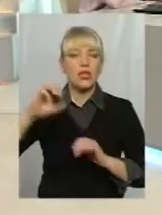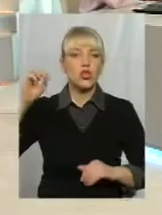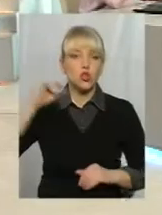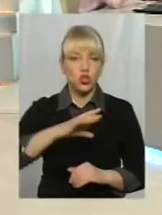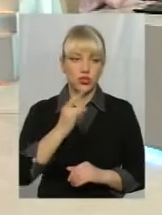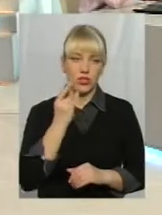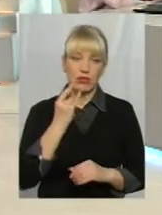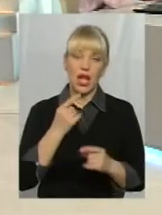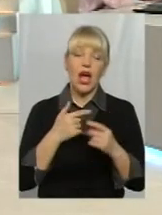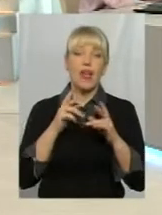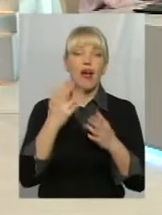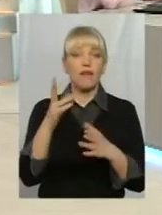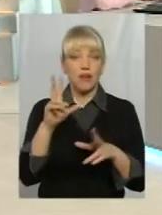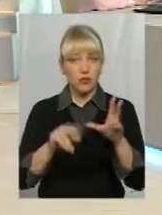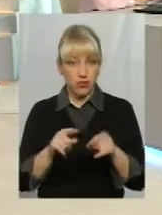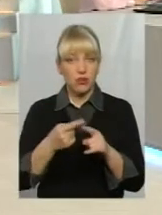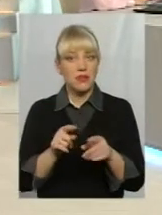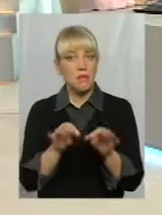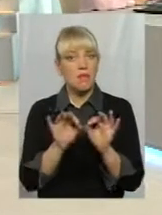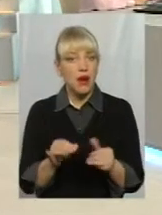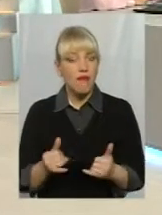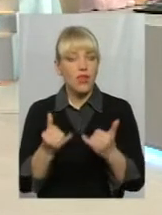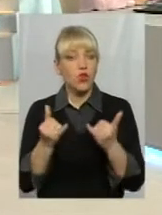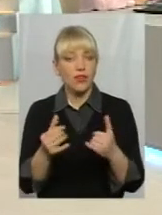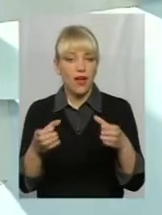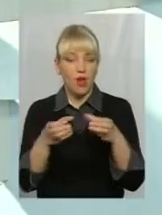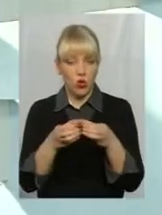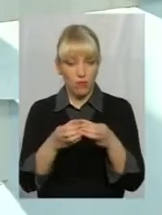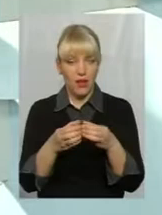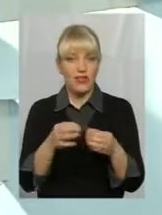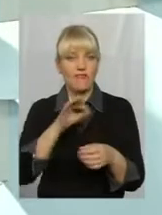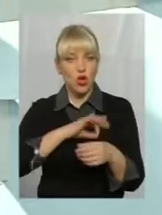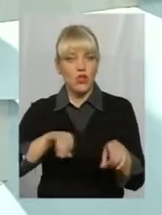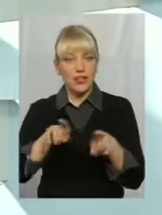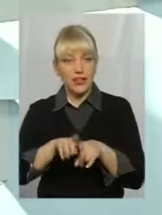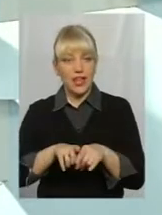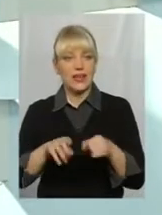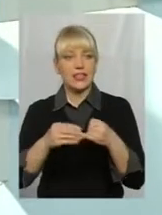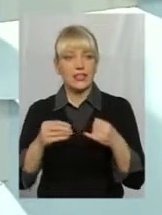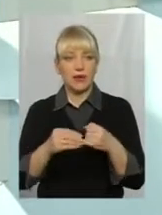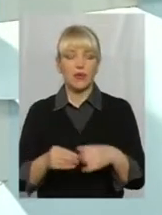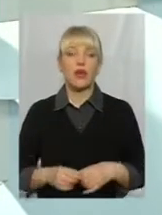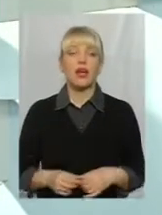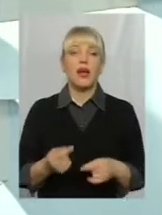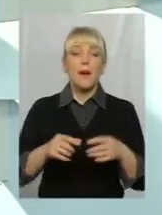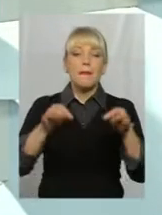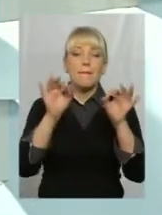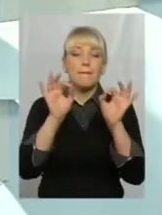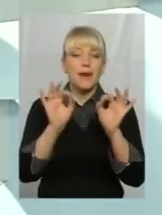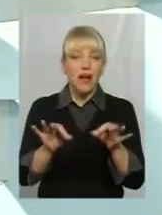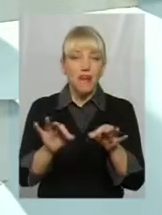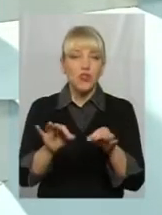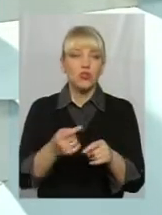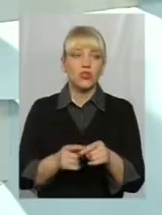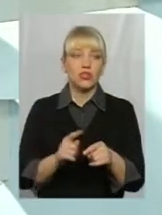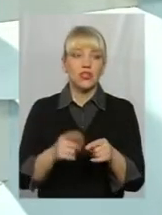стратегічно правильно для громади таким чином використовувати землі? Стратегічно правильно для громади робити кроки, по-перше, спілкуючись з